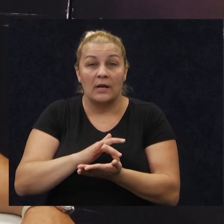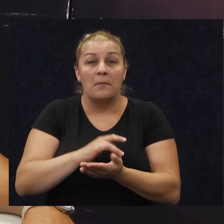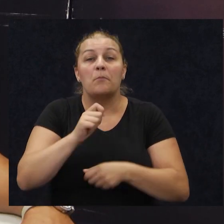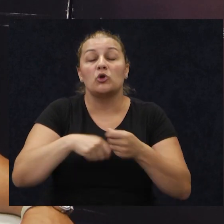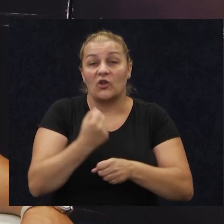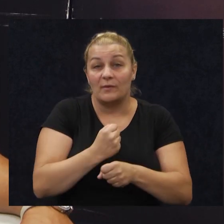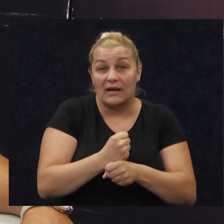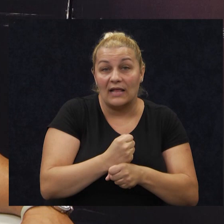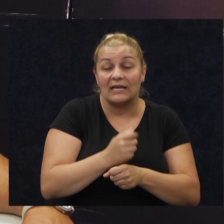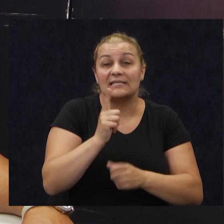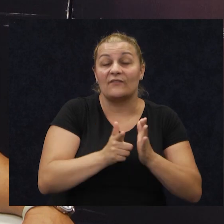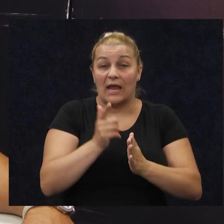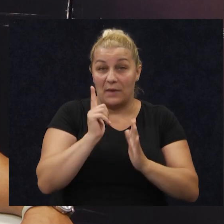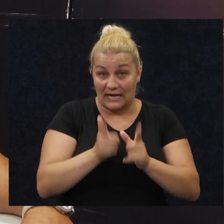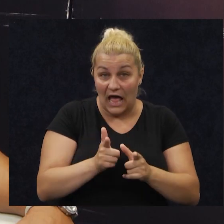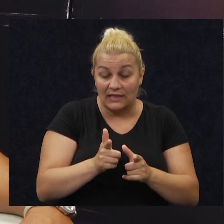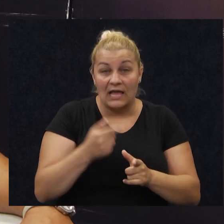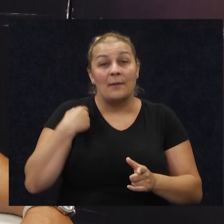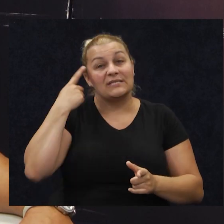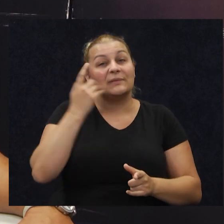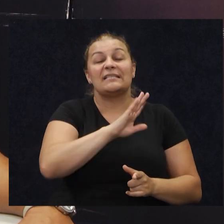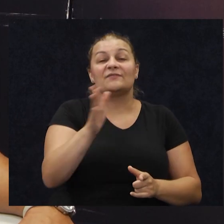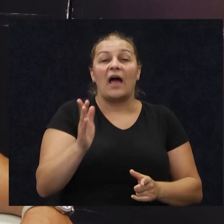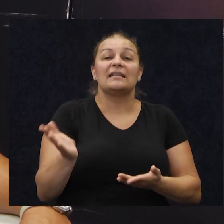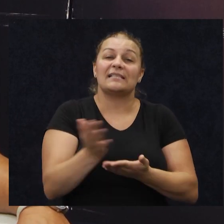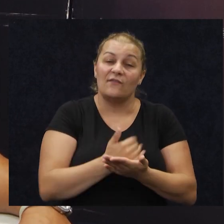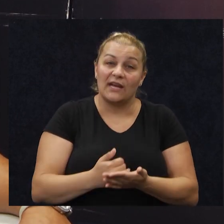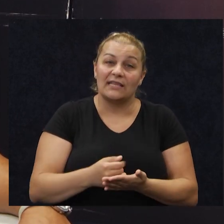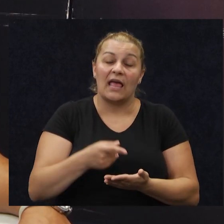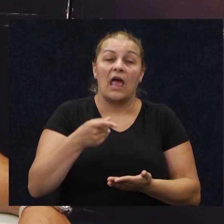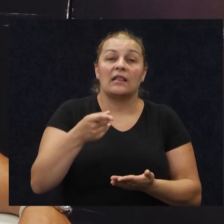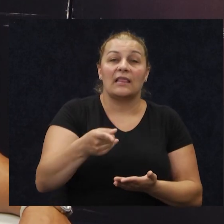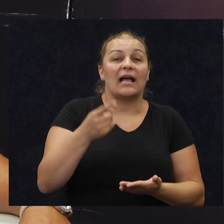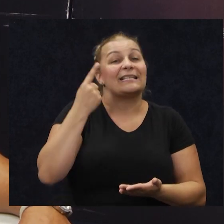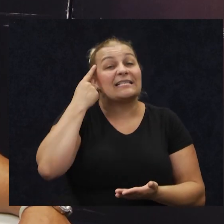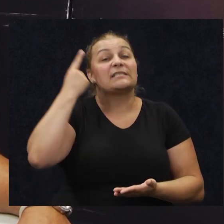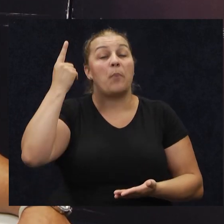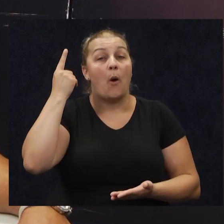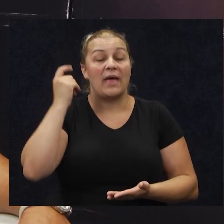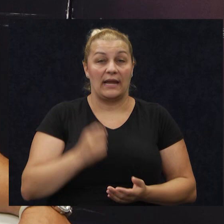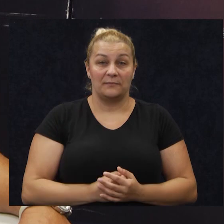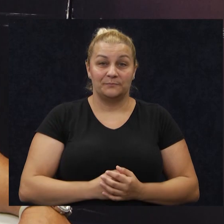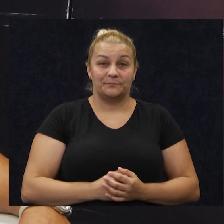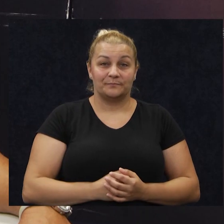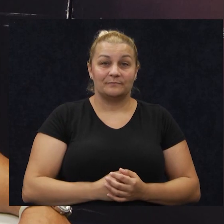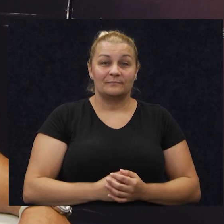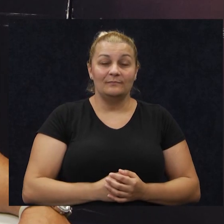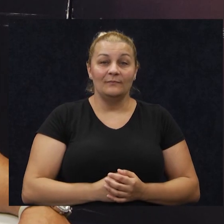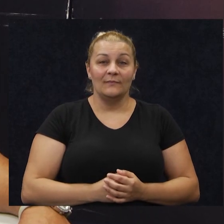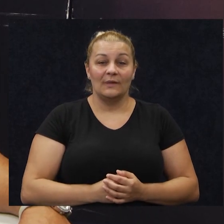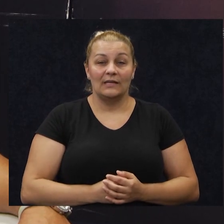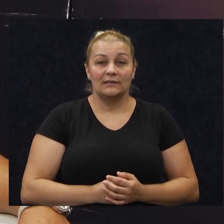poslovima bile za vrijeme rata, mislim da je svak zavrijedio da ga se spomene. reće rijeci hvale.